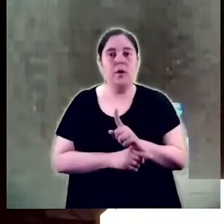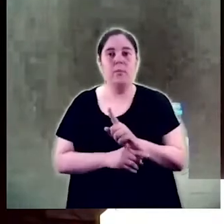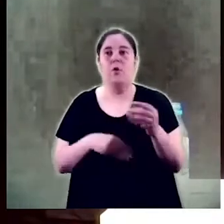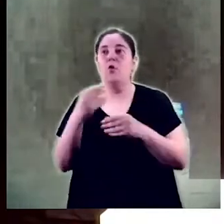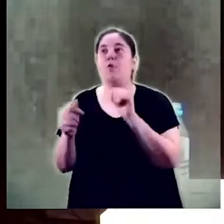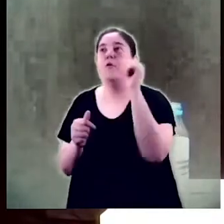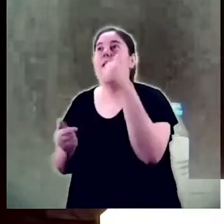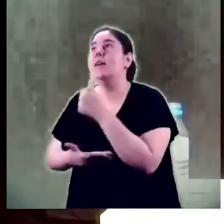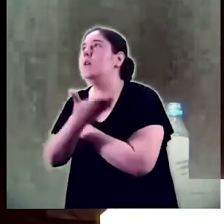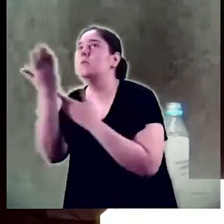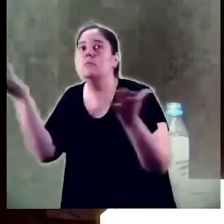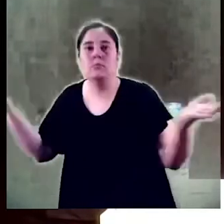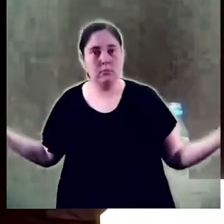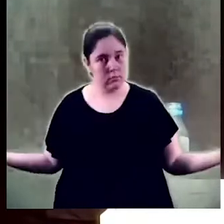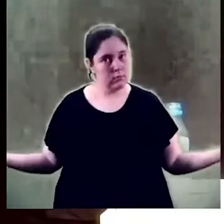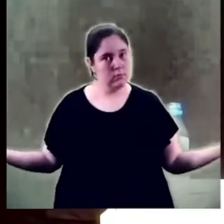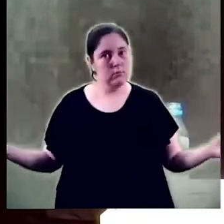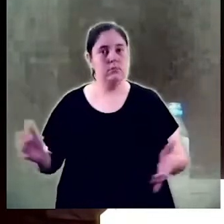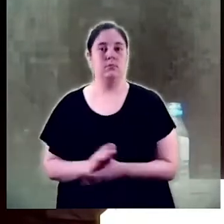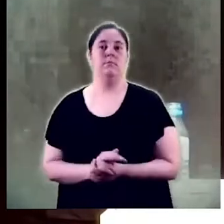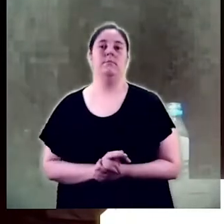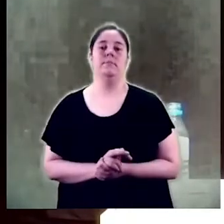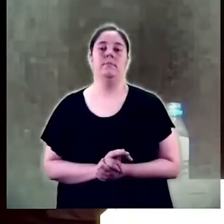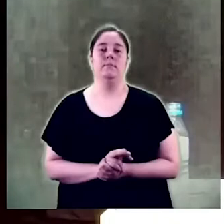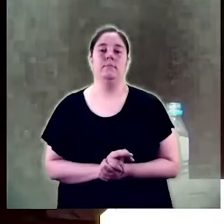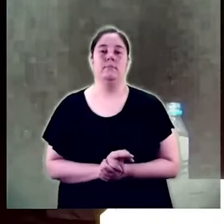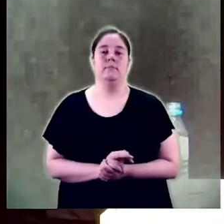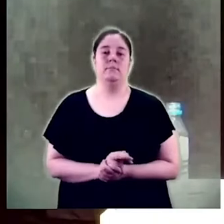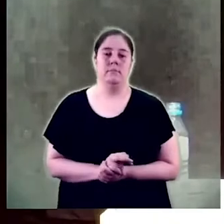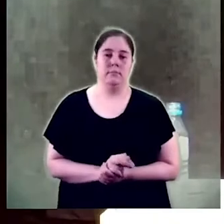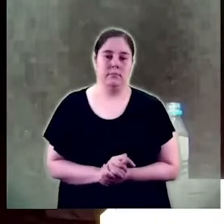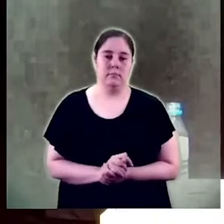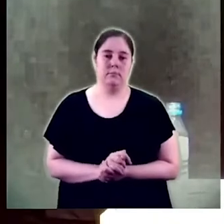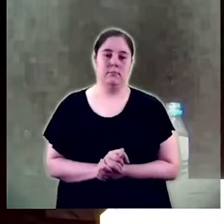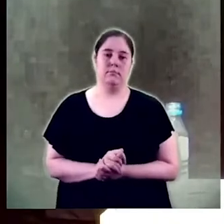qui esperem que la faci en el camí que portem